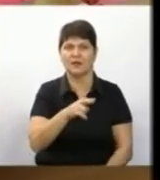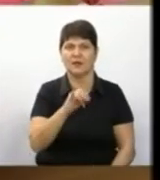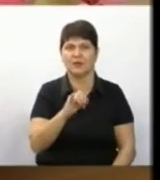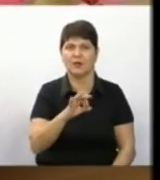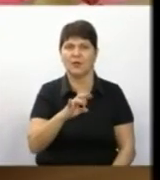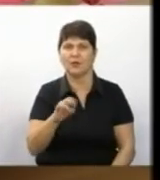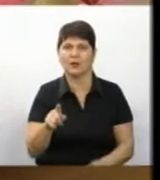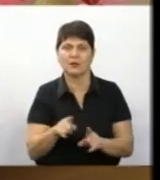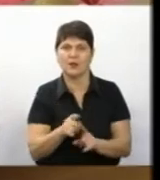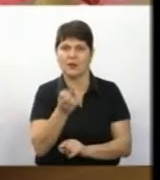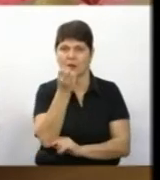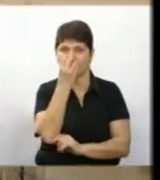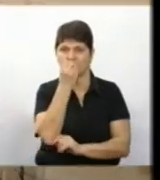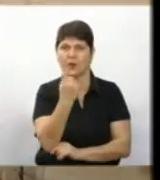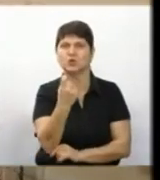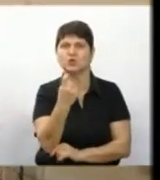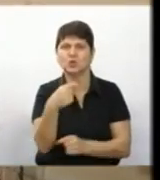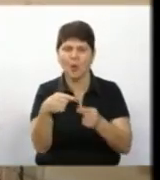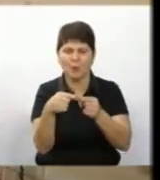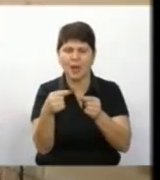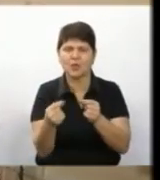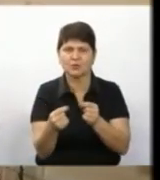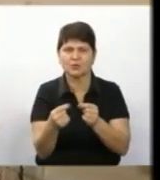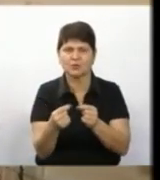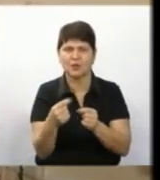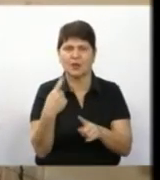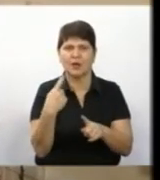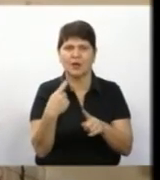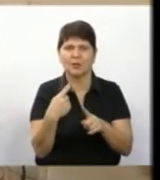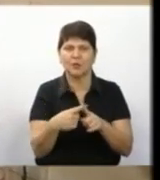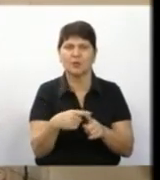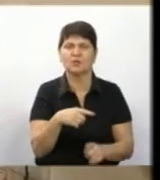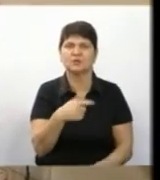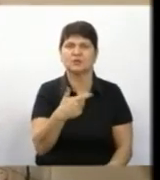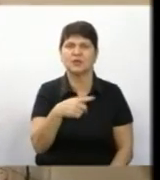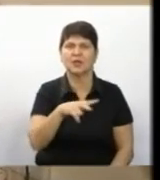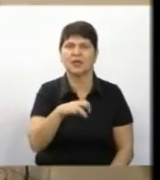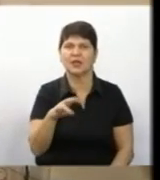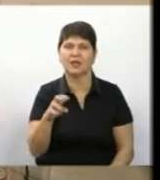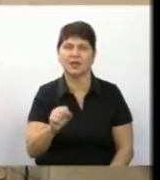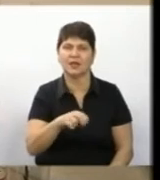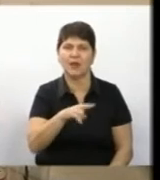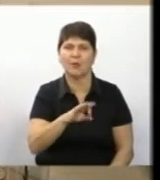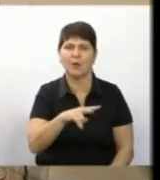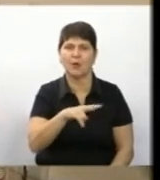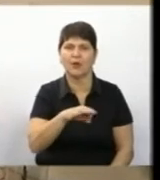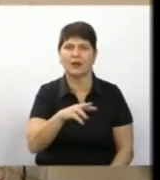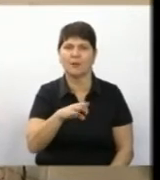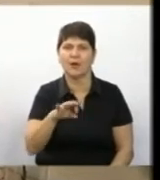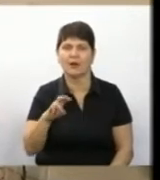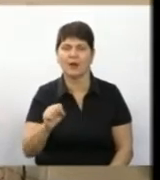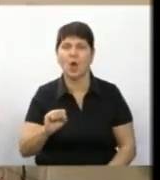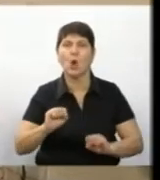у кожної такої квітки понад 100 пелюсток. Ліплю з полімерної глини та холодного фарфору,